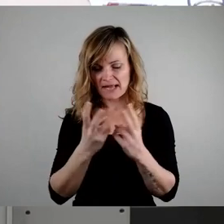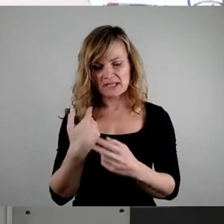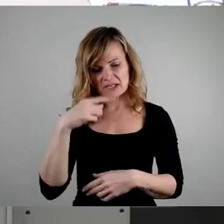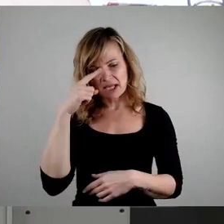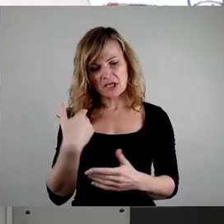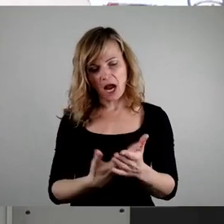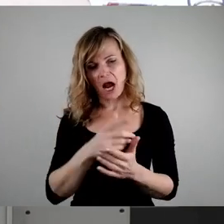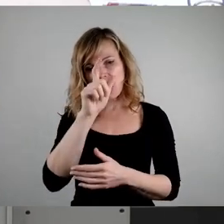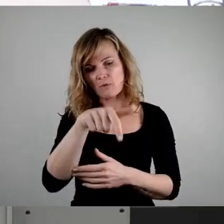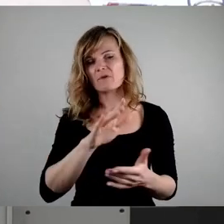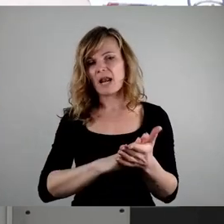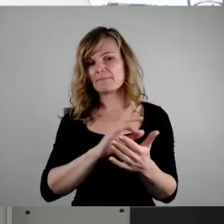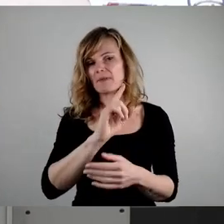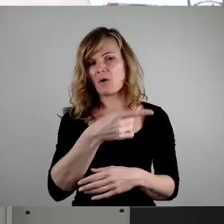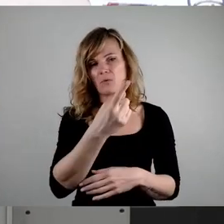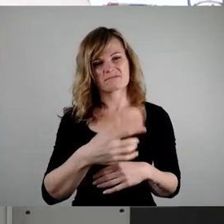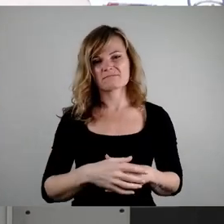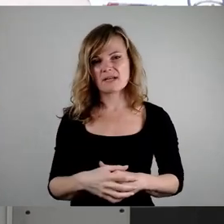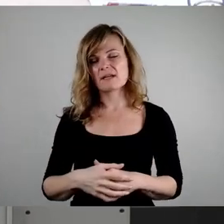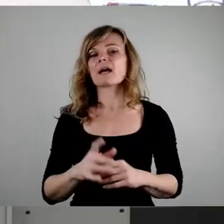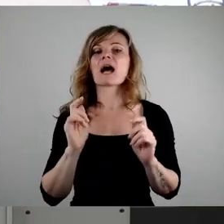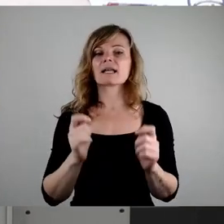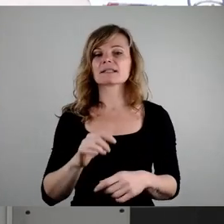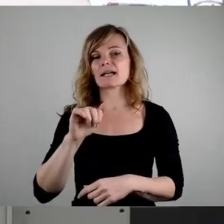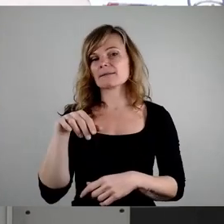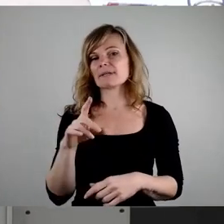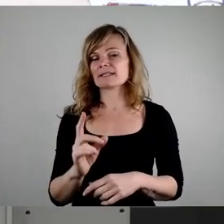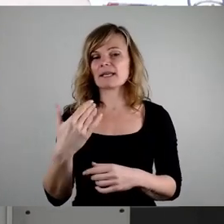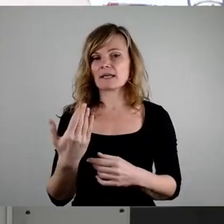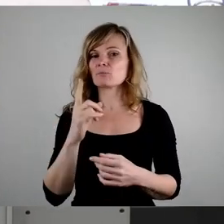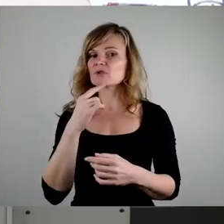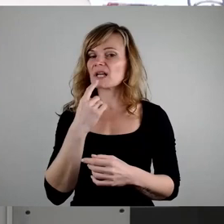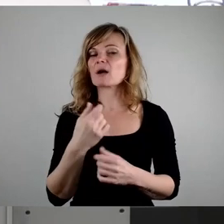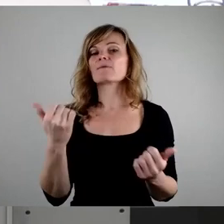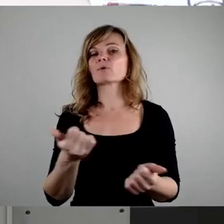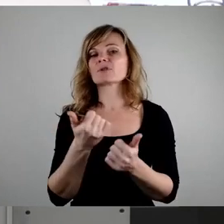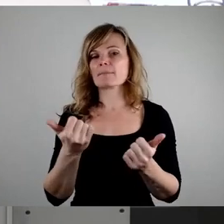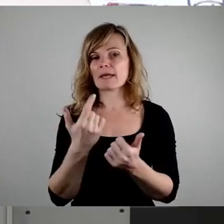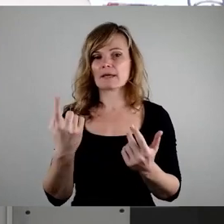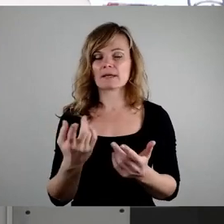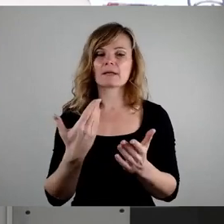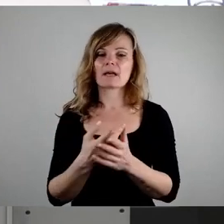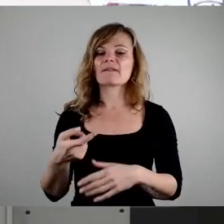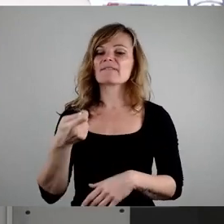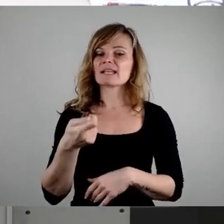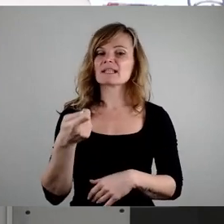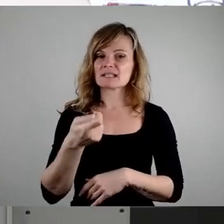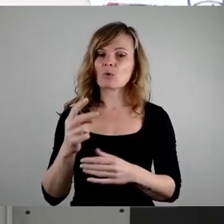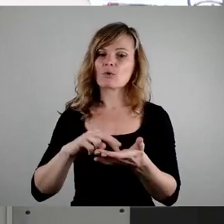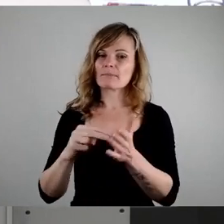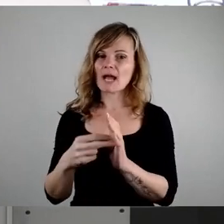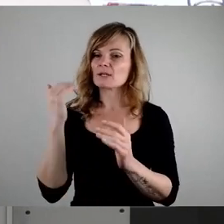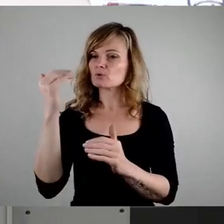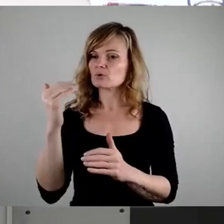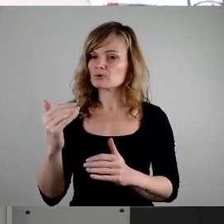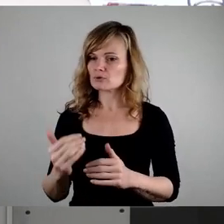Antrag der SPD muss ich dazu sagen, es ist wunderbar, wie sie die Finanzierung planen für